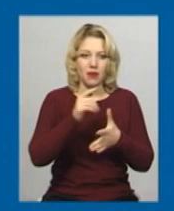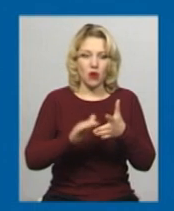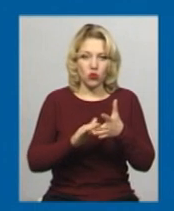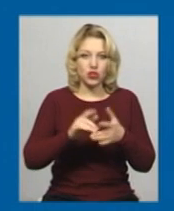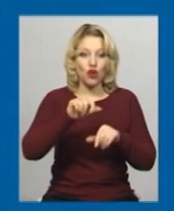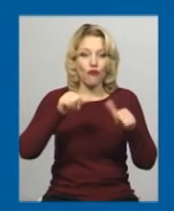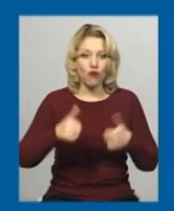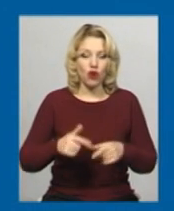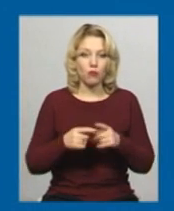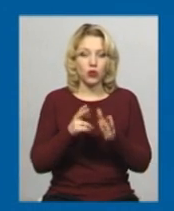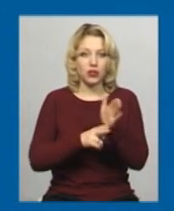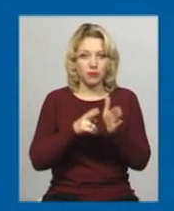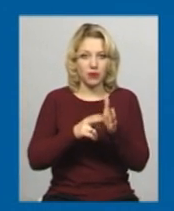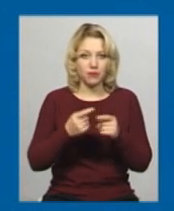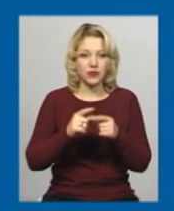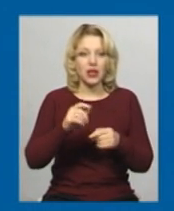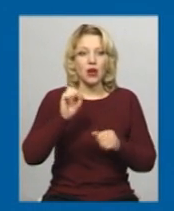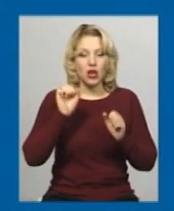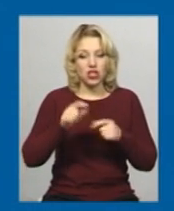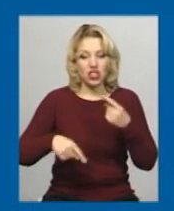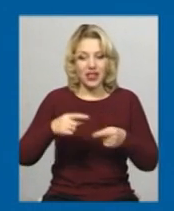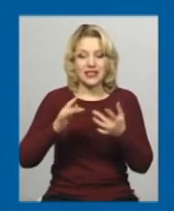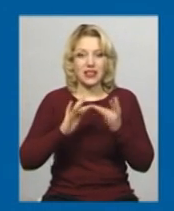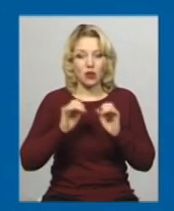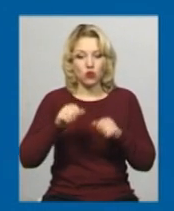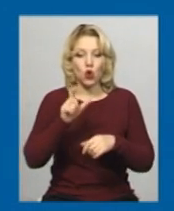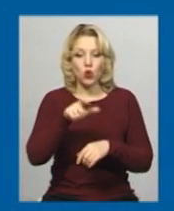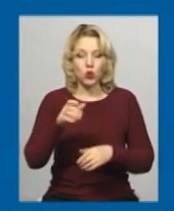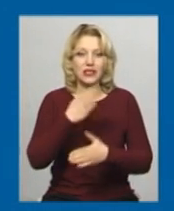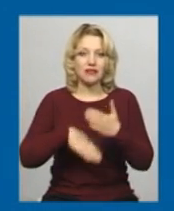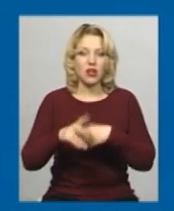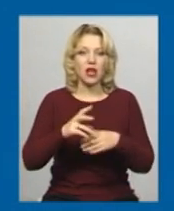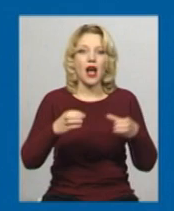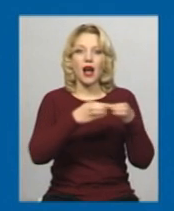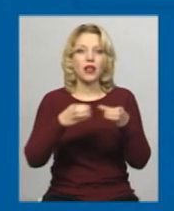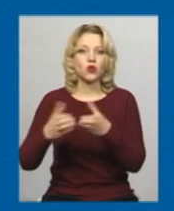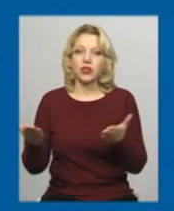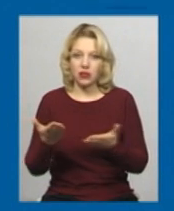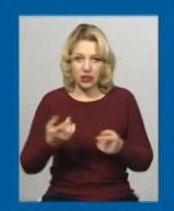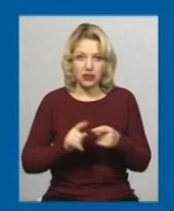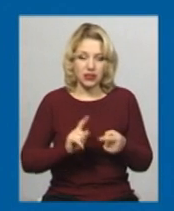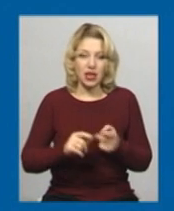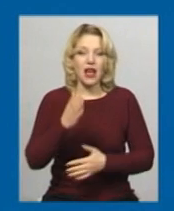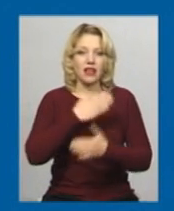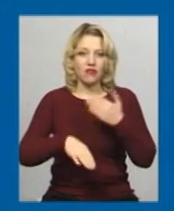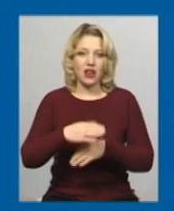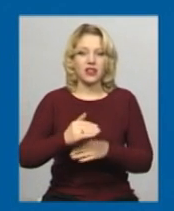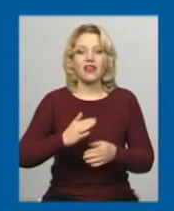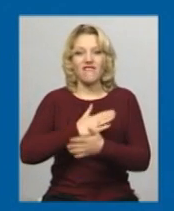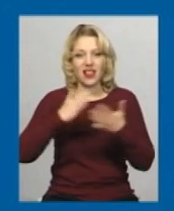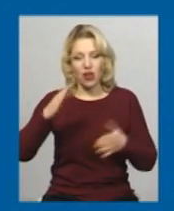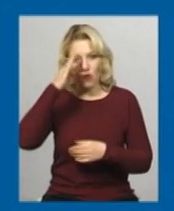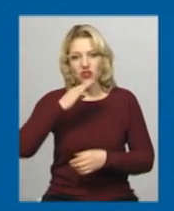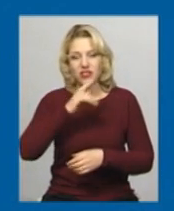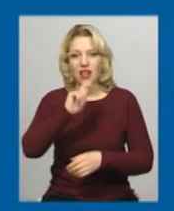проїзні документи через інтернет можуть люди з інвалідністю, які належать до таких пільгових категорій. Інваліди Великої вітчизняної війни 1,